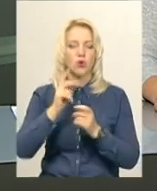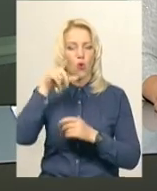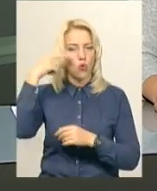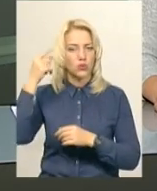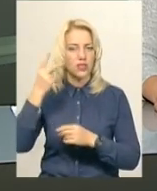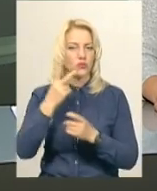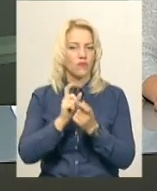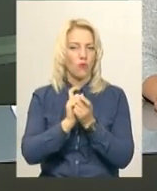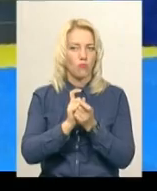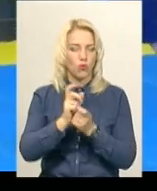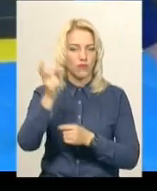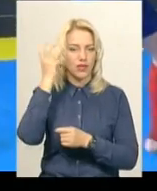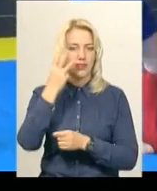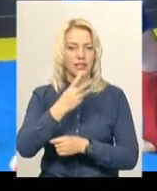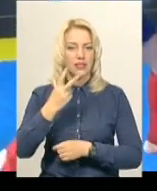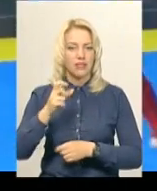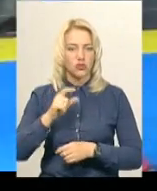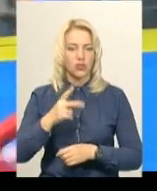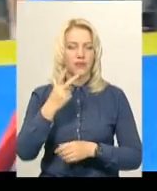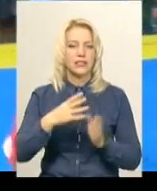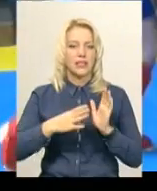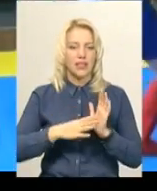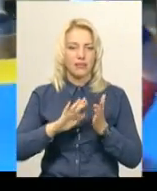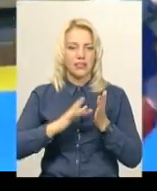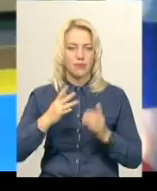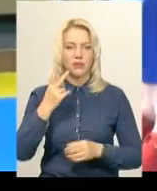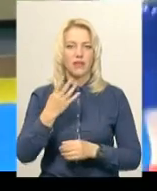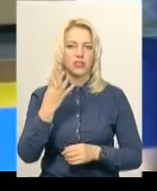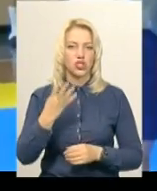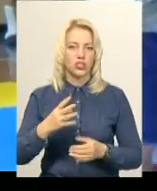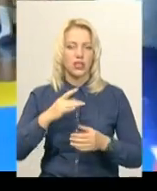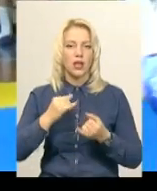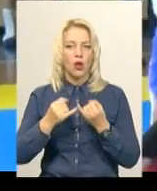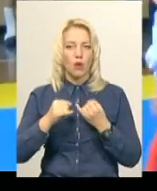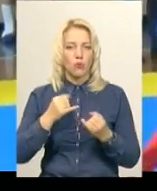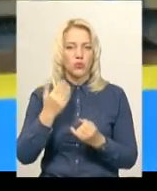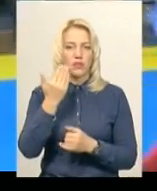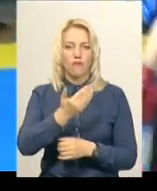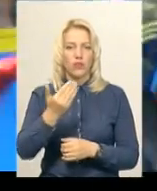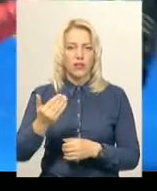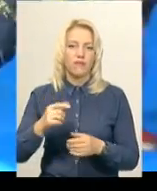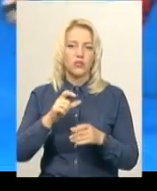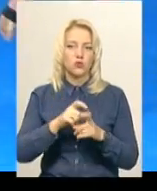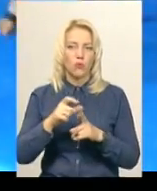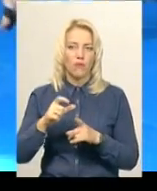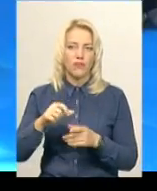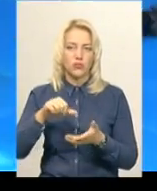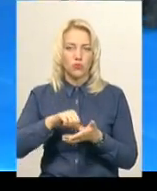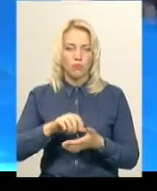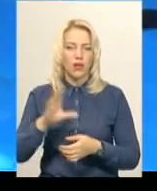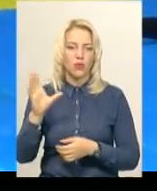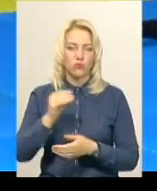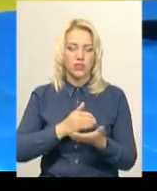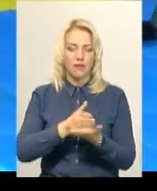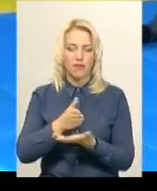в Києві. 32 золотих, 29 срібних та 24 бронзових. Вони виступали в усіх семи версіях козацького двобою,